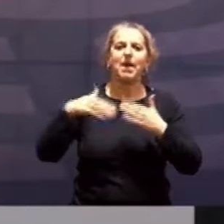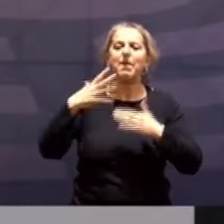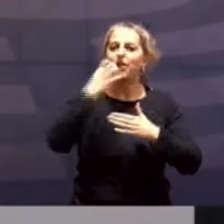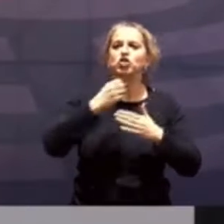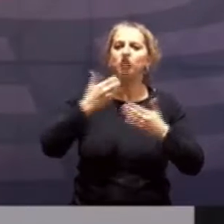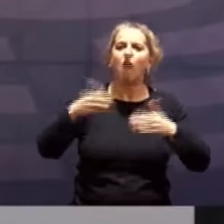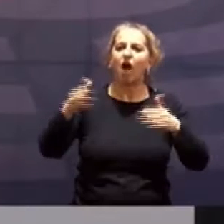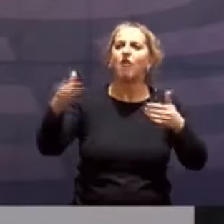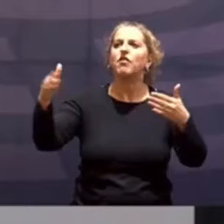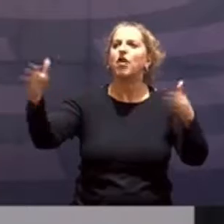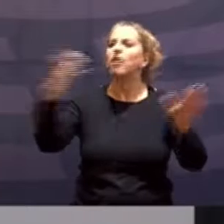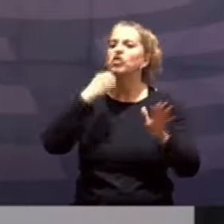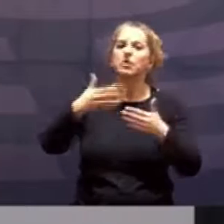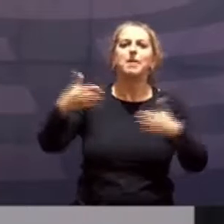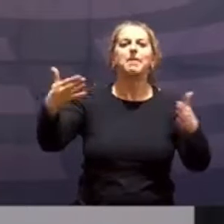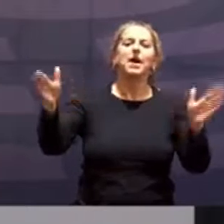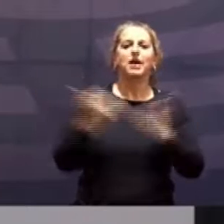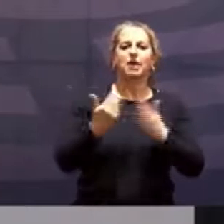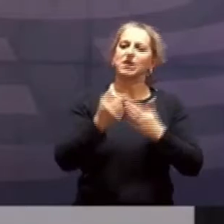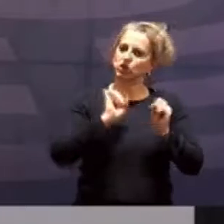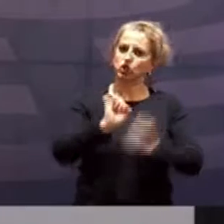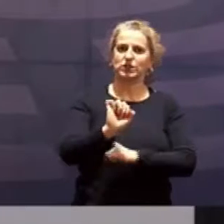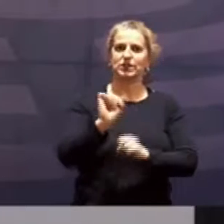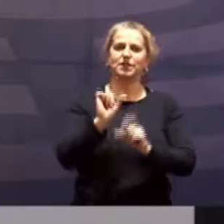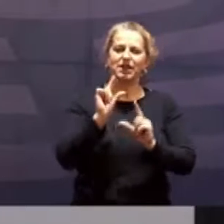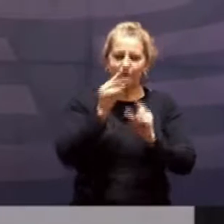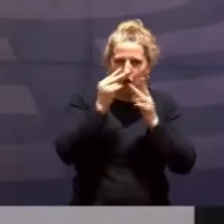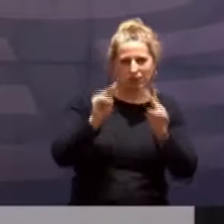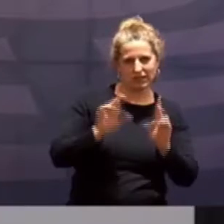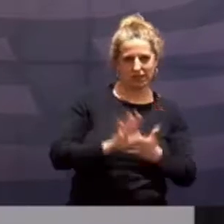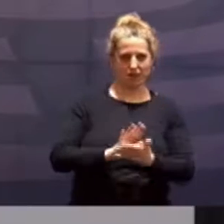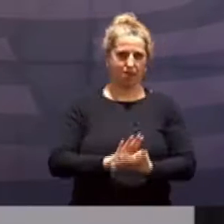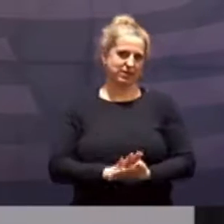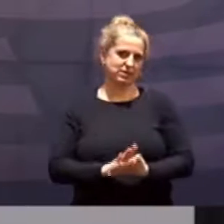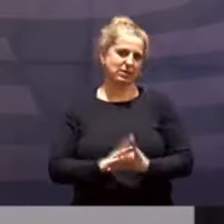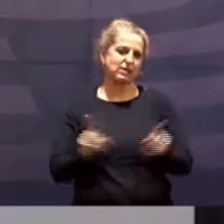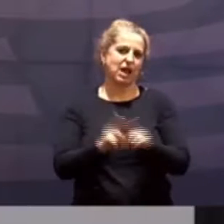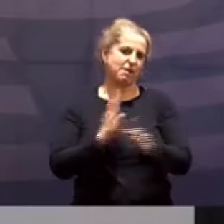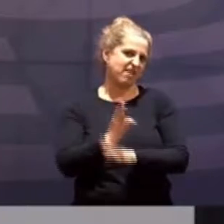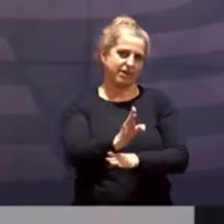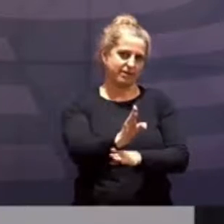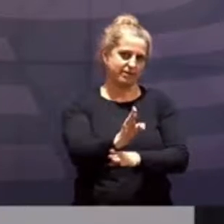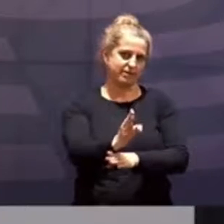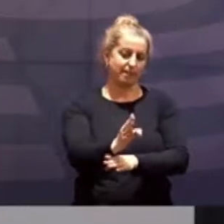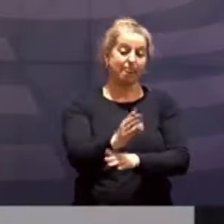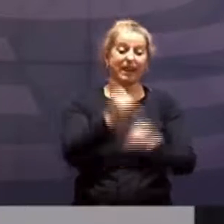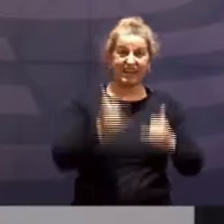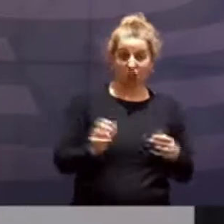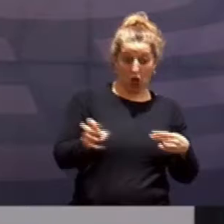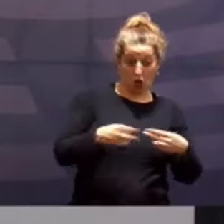nachvollziehbaren Stimmen hier einen Weg der Lockerungen zu gehen. Richtig ist aber auch, dass der derzeitige Lockdown